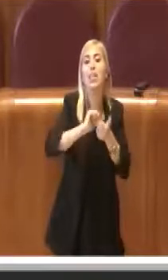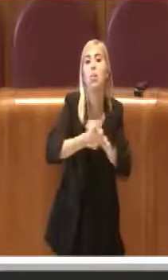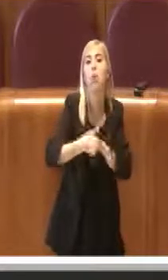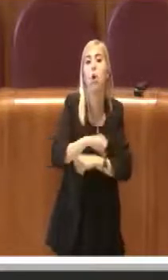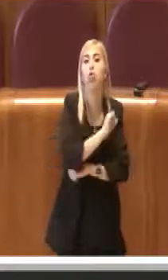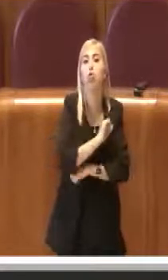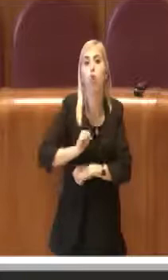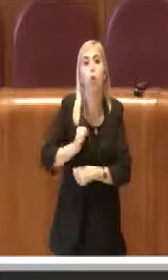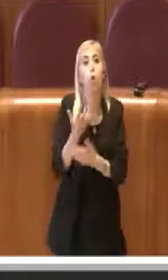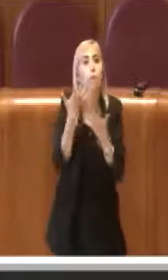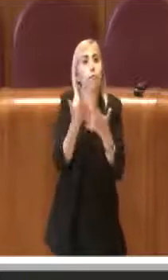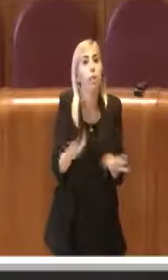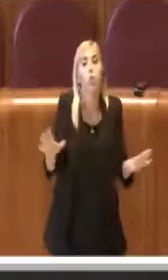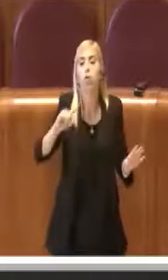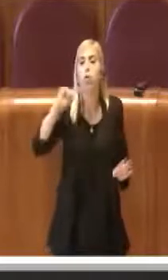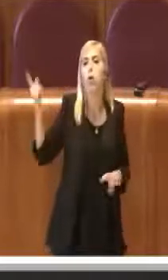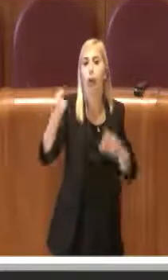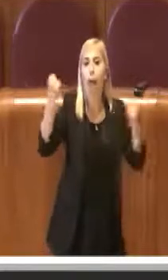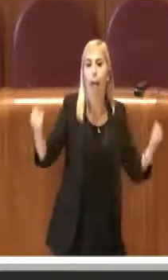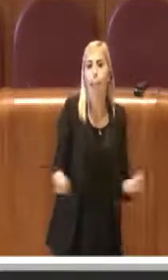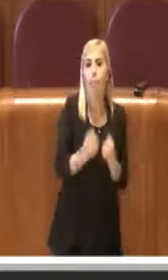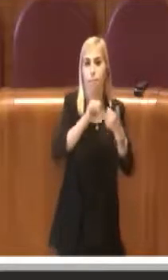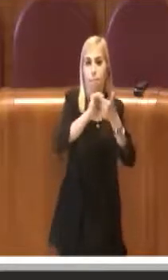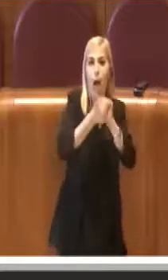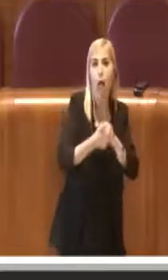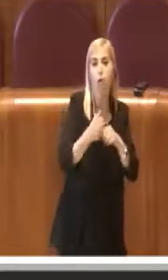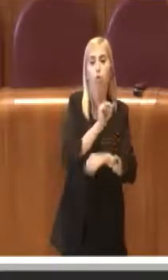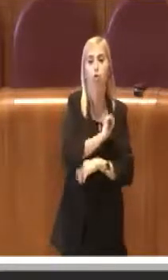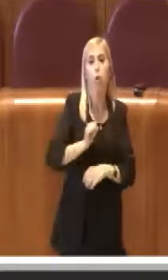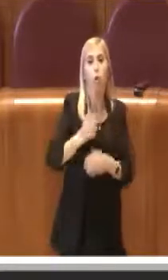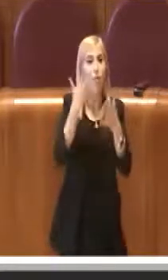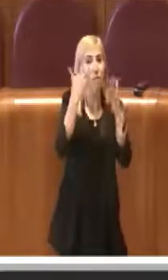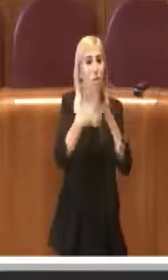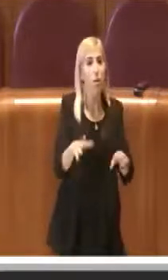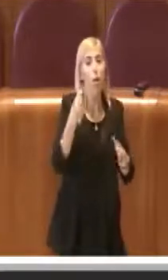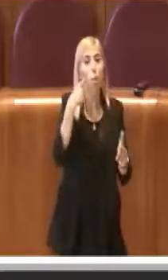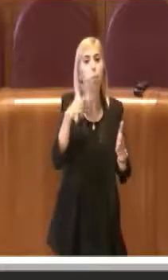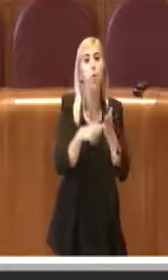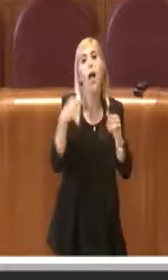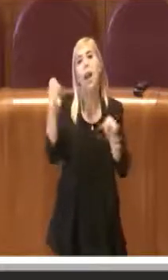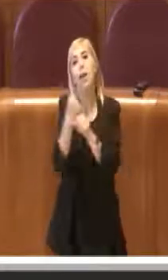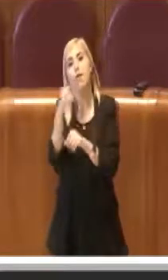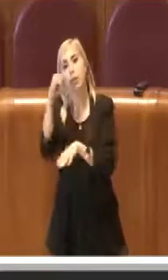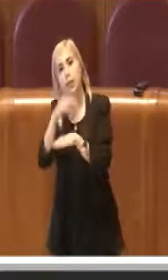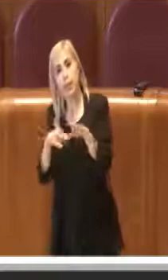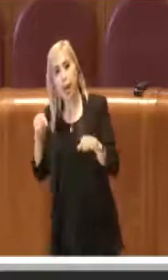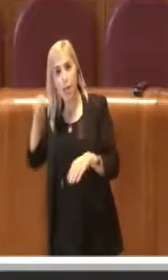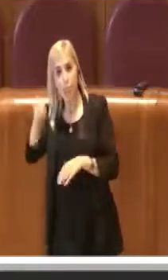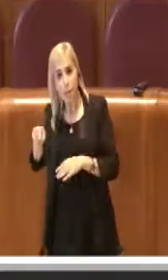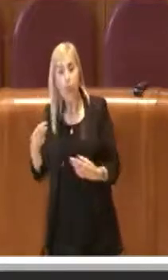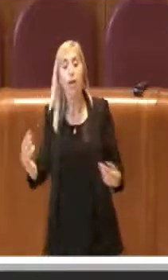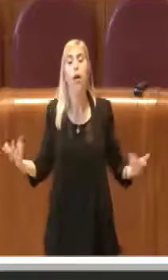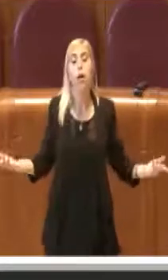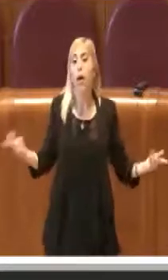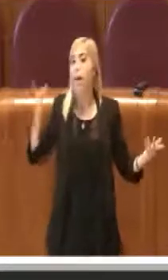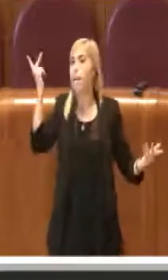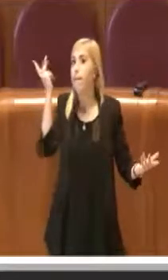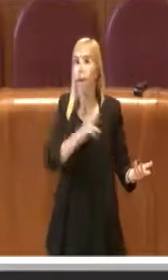quindi tutti i corsi, tutte le attività in palestra a giugno si concludono per poi riprendere a settembre, è veramente